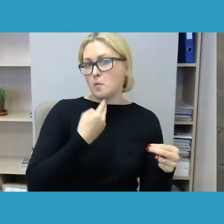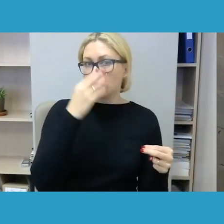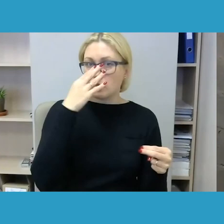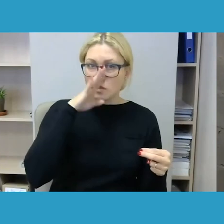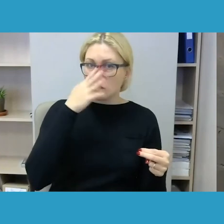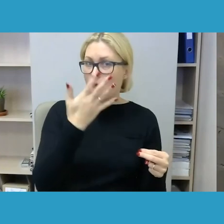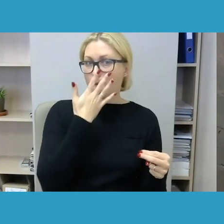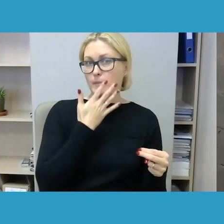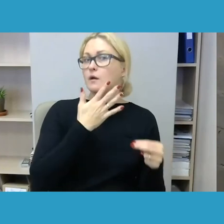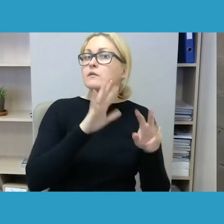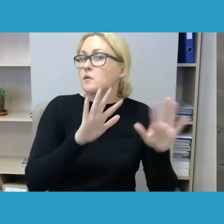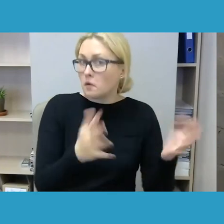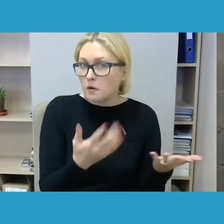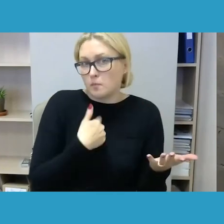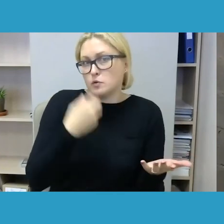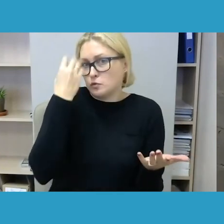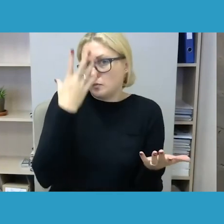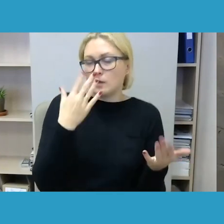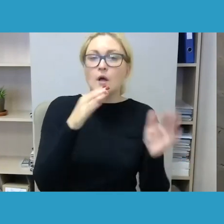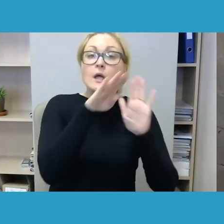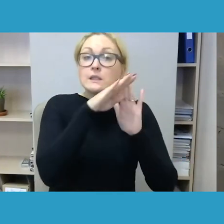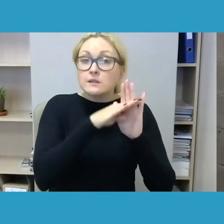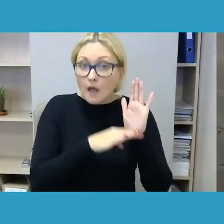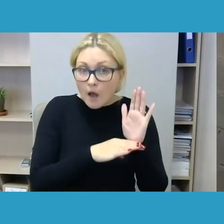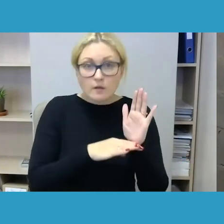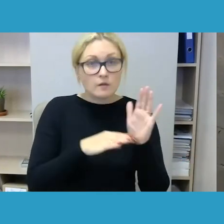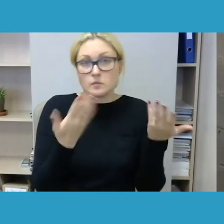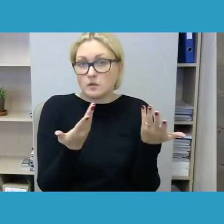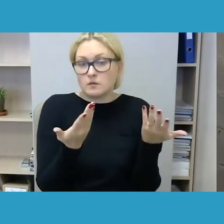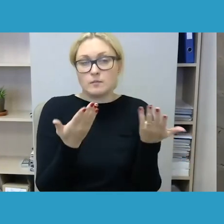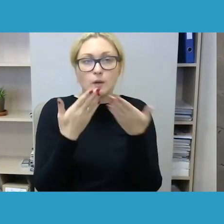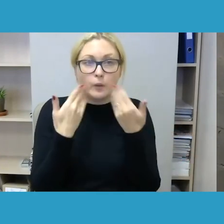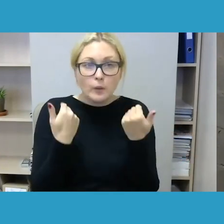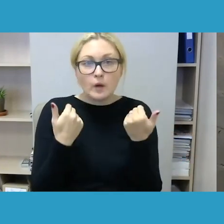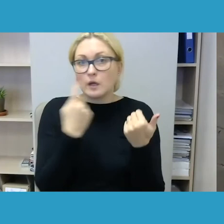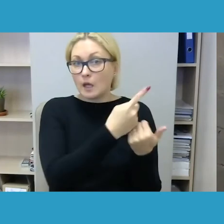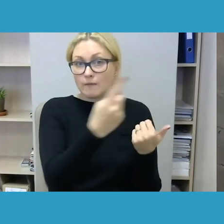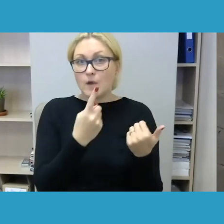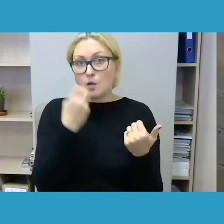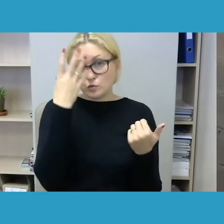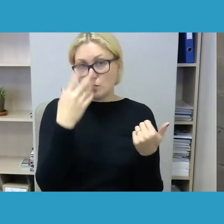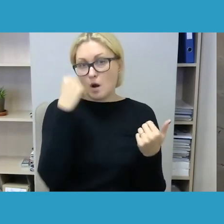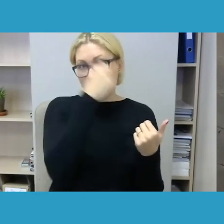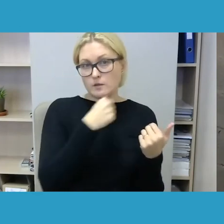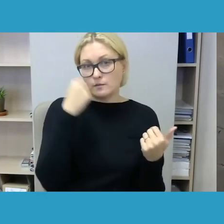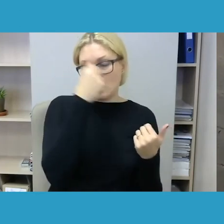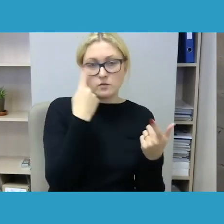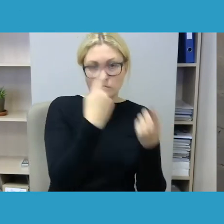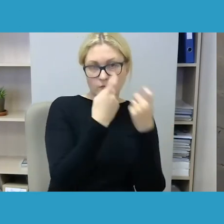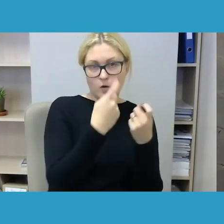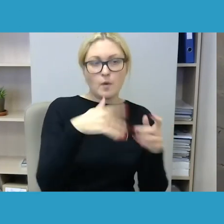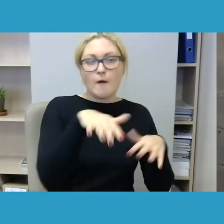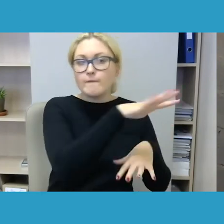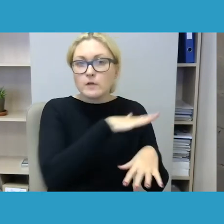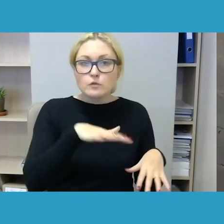yra įstatymiškai viskas apidrėžta, bet mes ir labai individualiai viską suprantame. Taip kaip net pačiai visuomeniai susikaugyti, kas